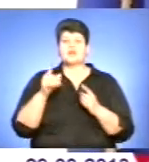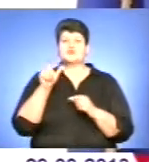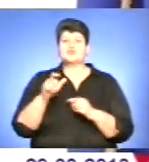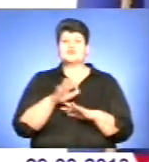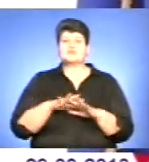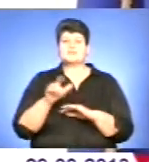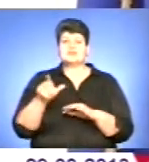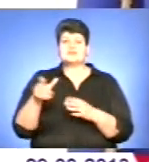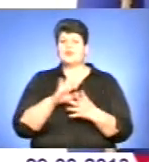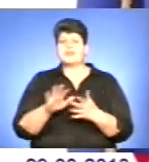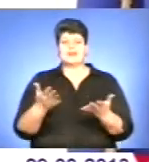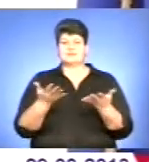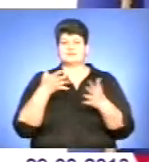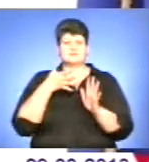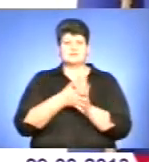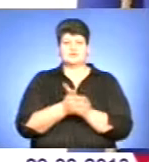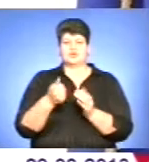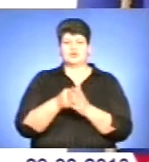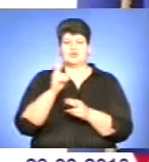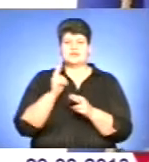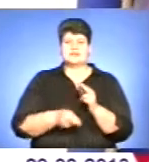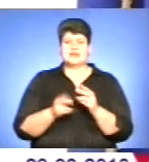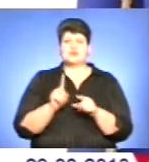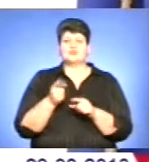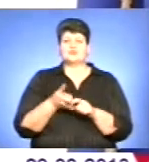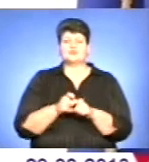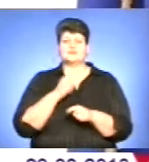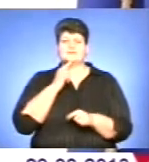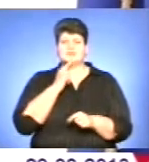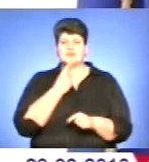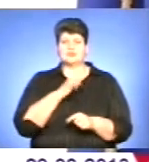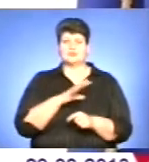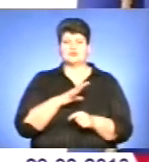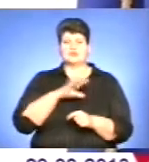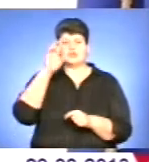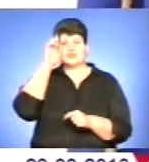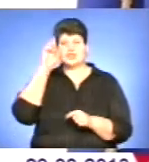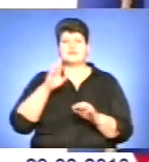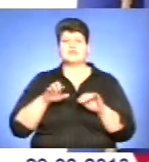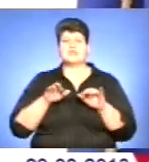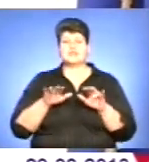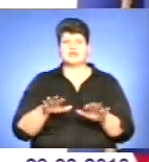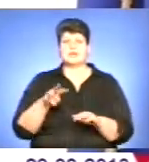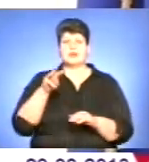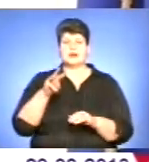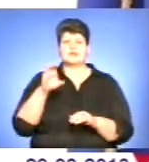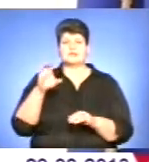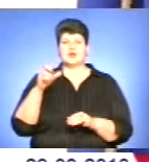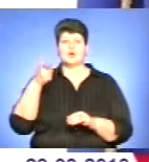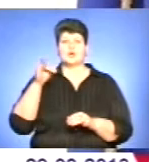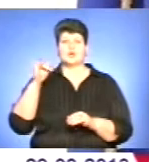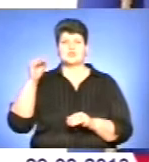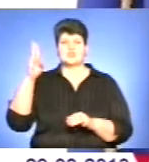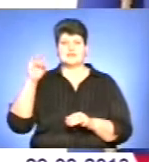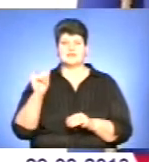його не сприймало до кінця. І що найбільш болючіше, державні діячі, такі як Михайло Сергійович Грушевський,